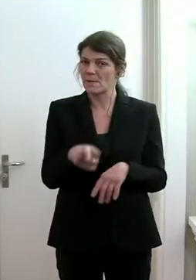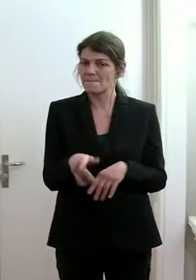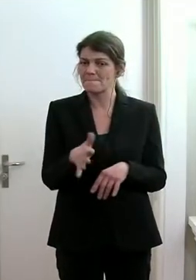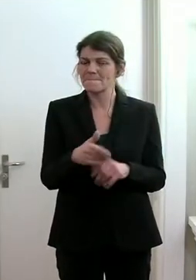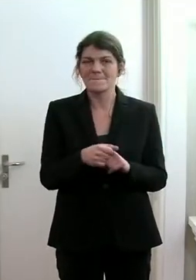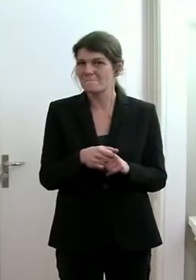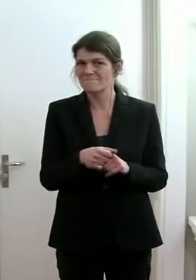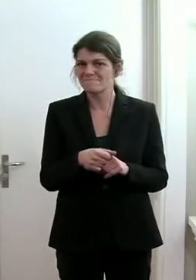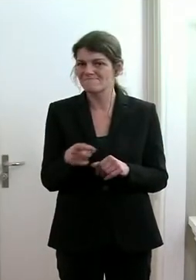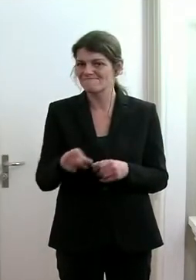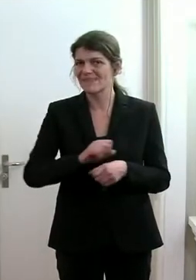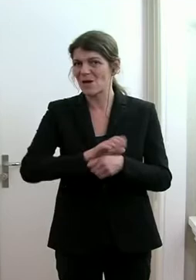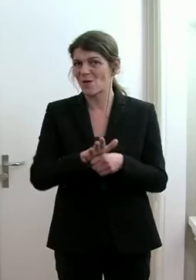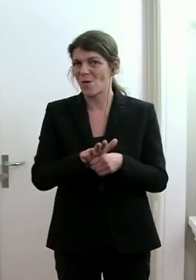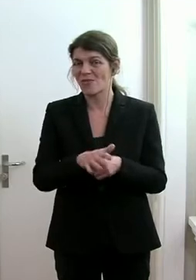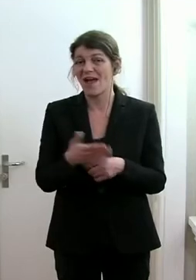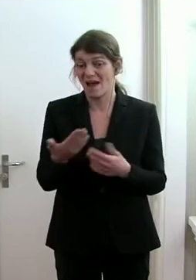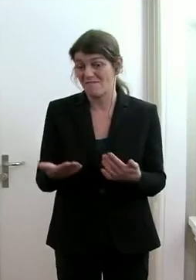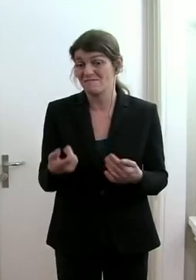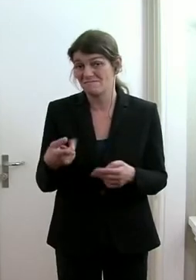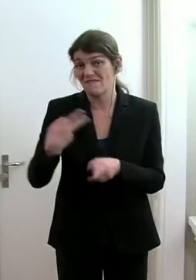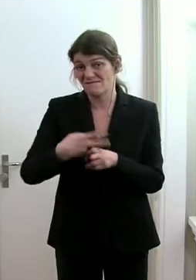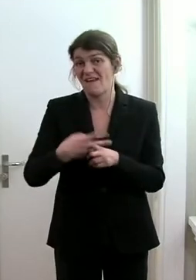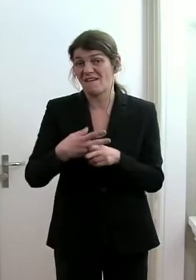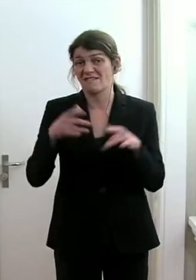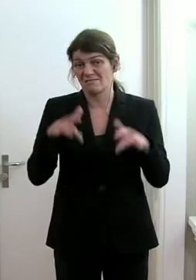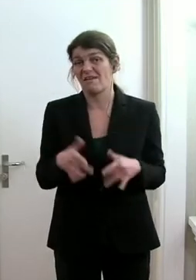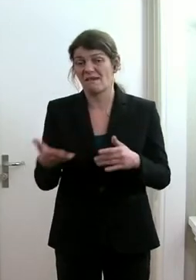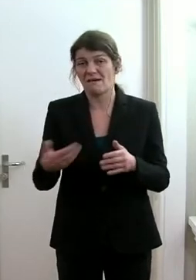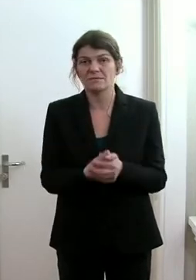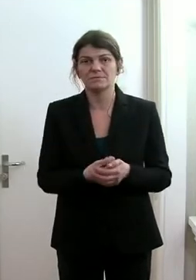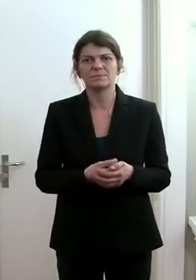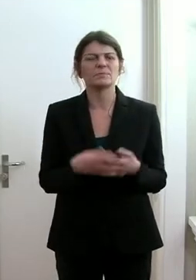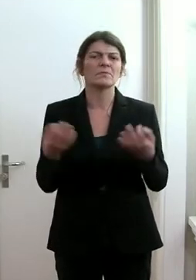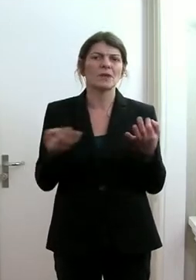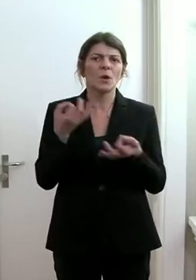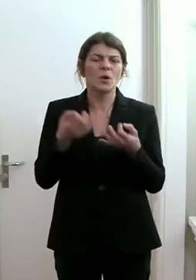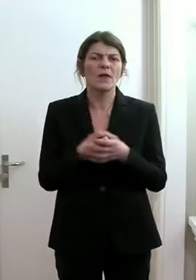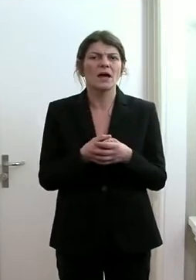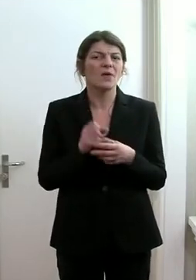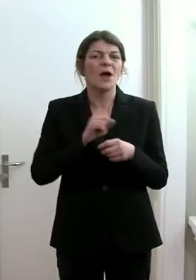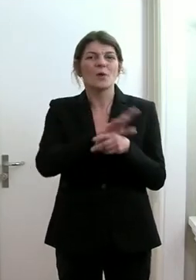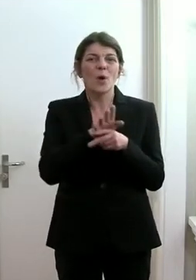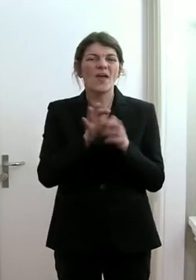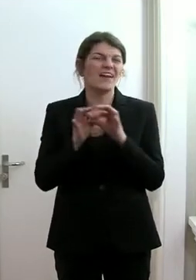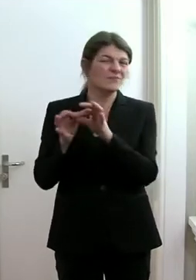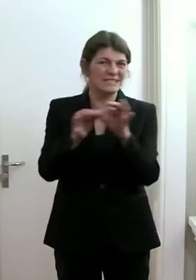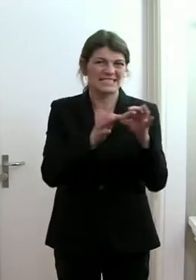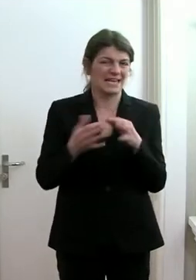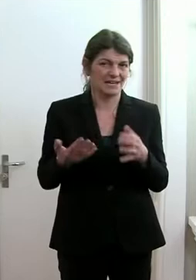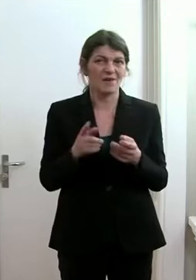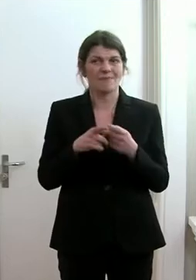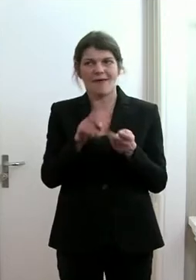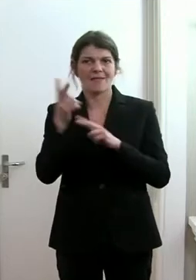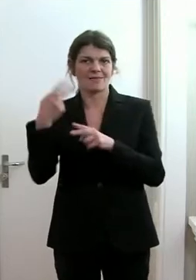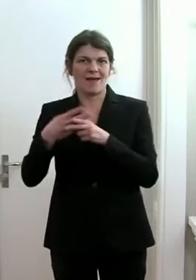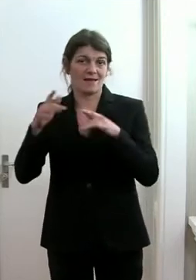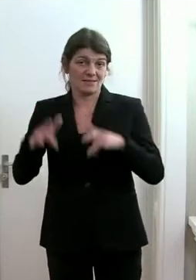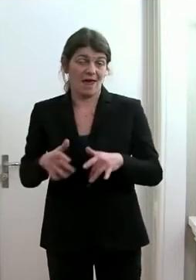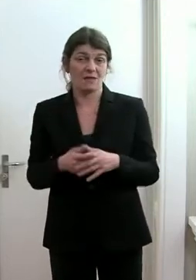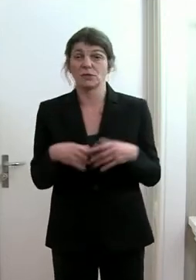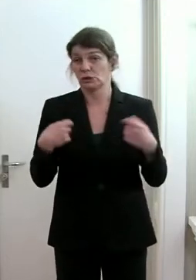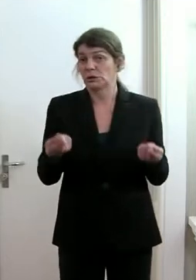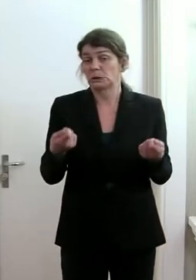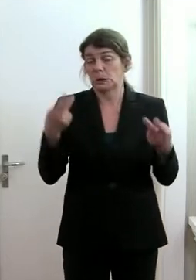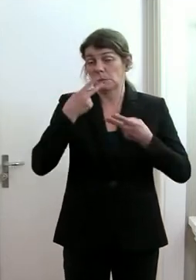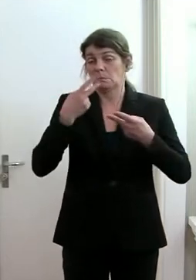dass sie Corona, dass sie an Corona erkrankt sind oder zumindest Corona infiziert sind bei einer anderen Erkrankung. Das kann es